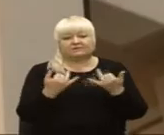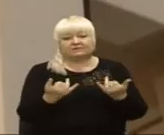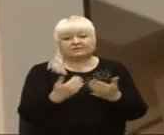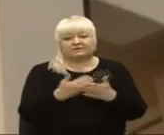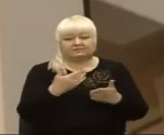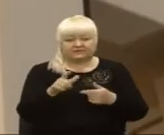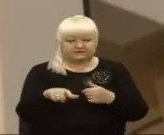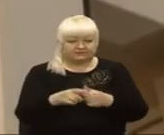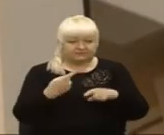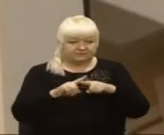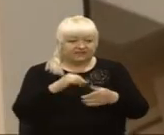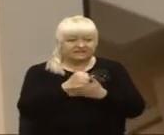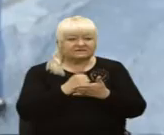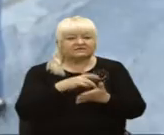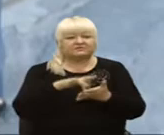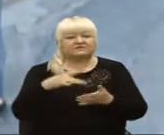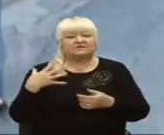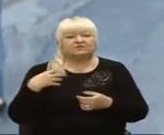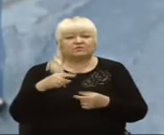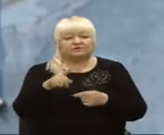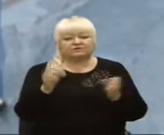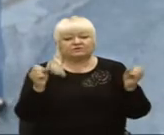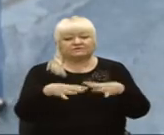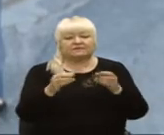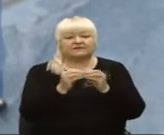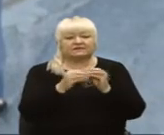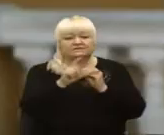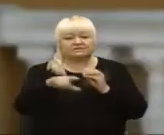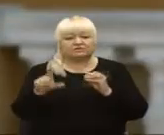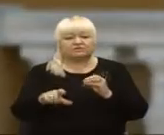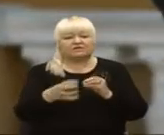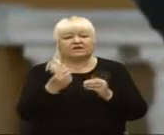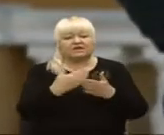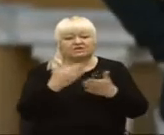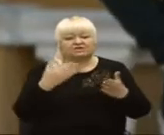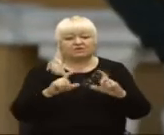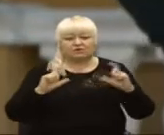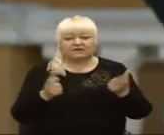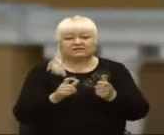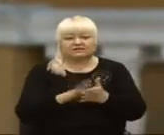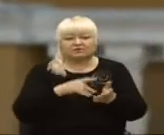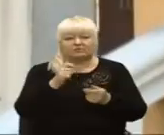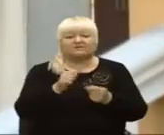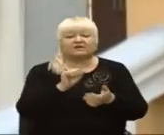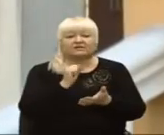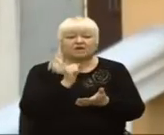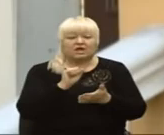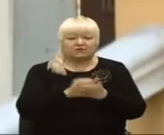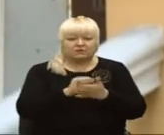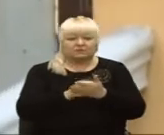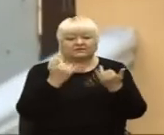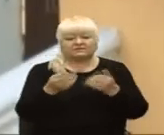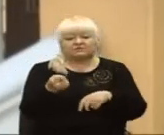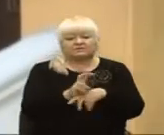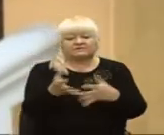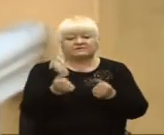Це візовий центр у Львові. Тут зібралися близько 10 людей. ще до карантину подавали документи на візу. Нині прийшли забрати свої паспорти, проте